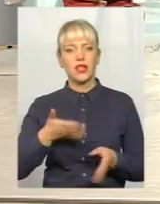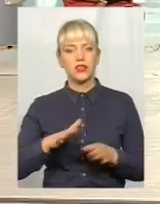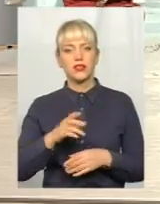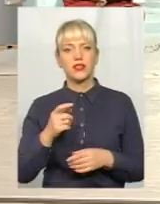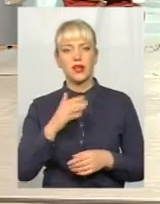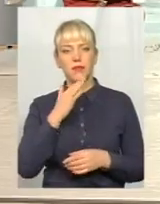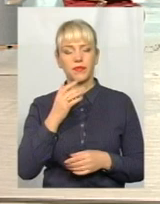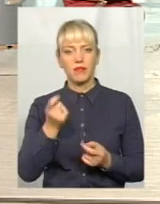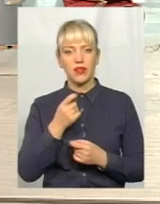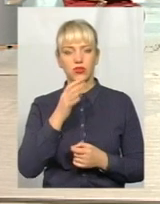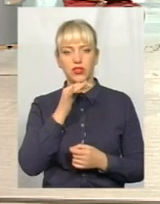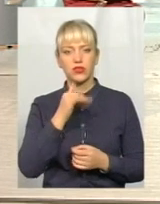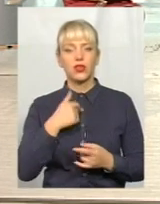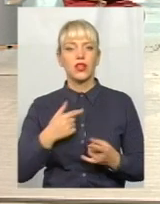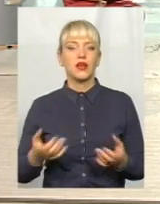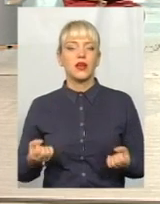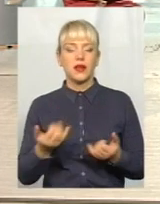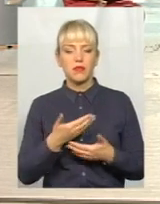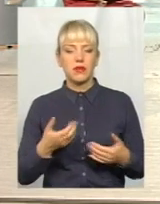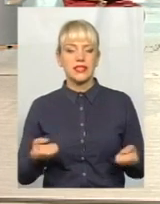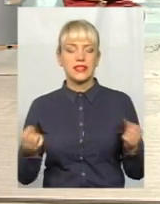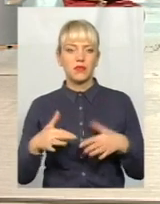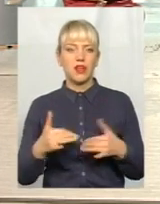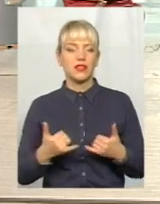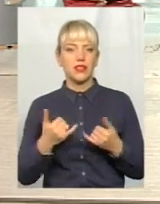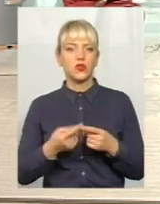багато часу ефіру. зібралися для того, щоб і привернути